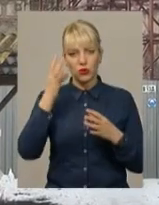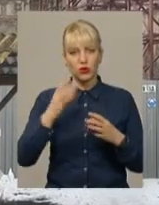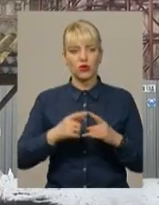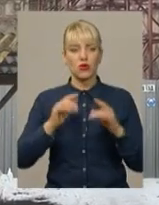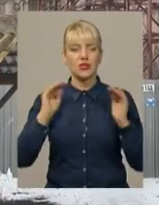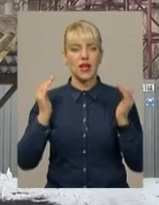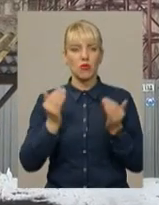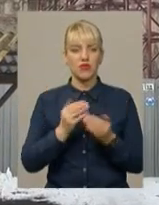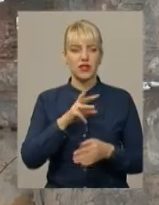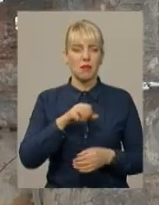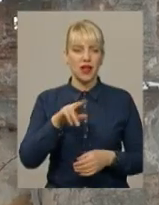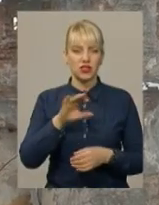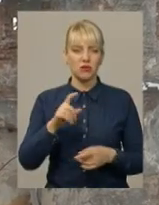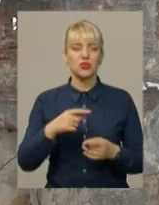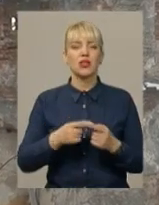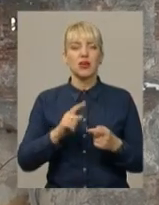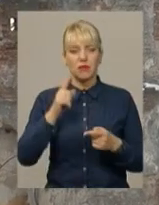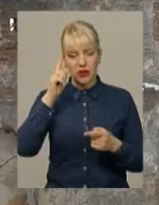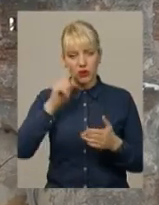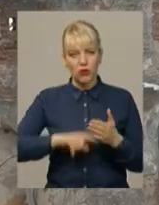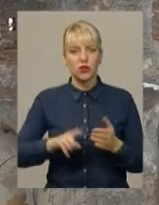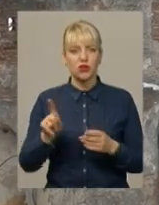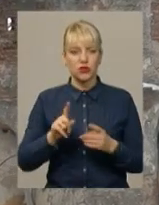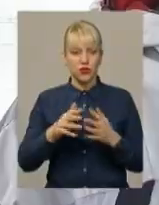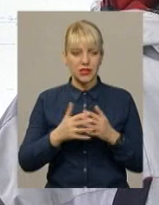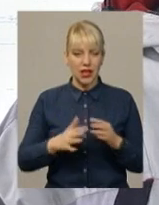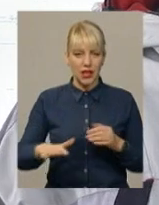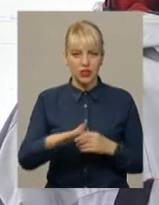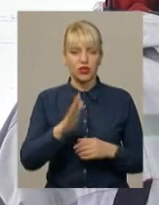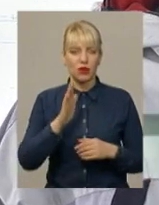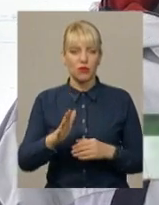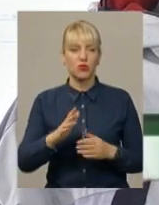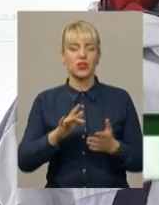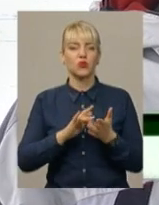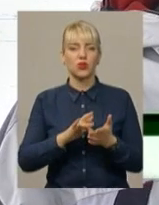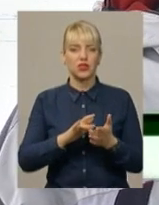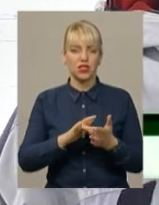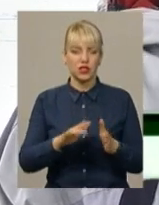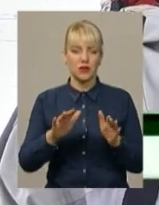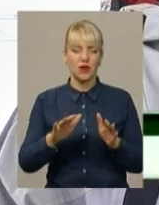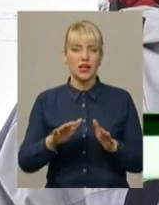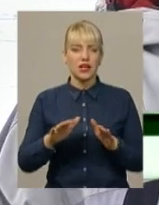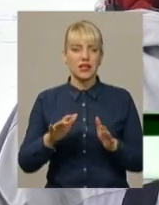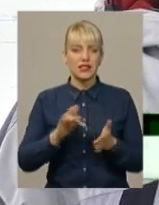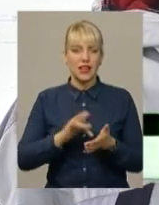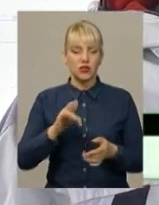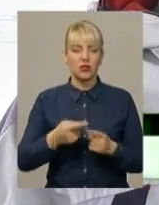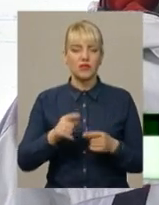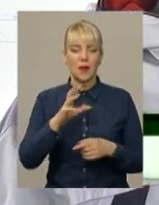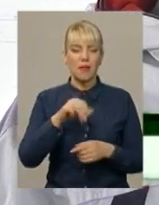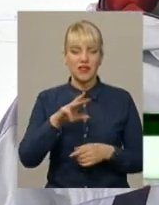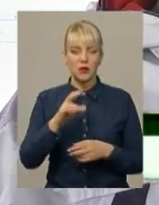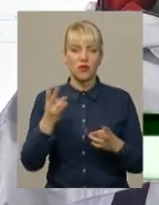Погорілий з переконаний, селище приречене стати туристичним центром. Весь Меджибіж, все містечко має бути таким